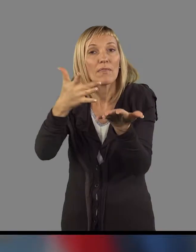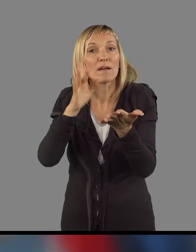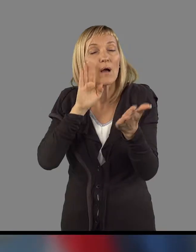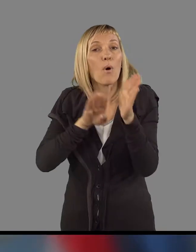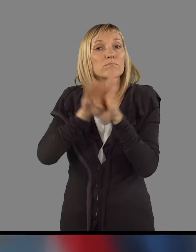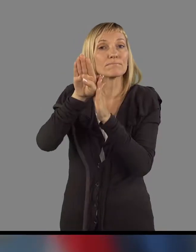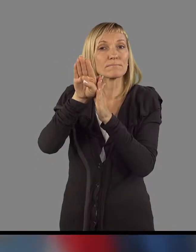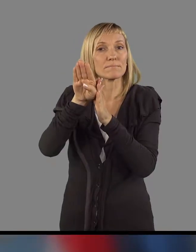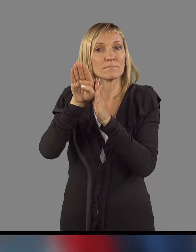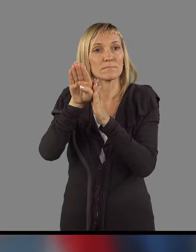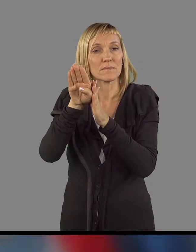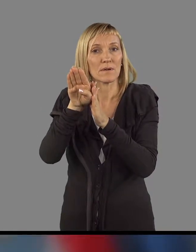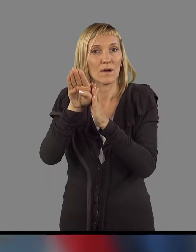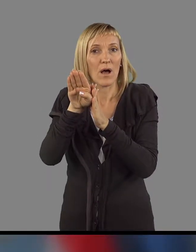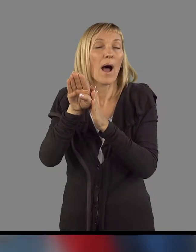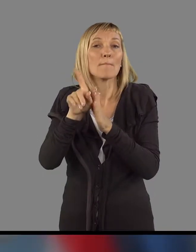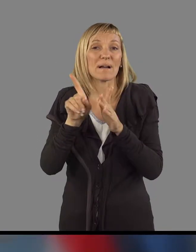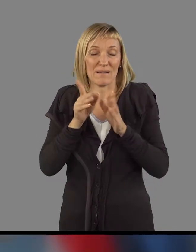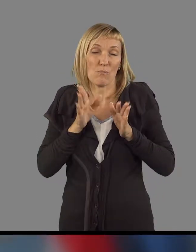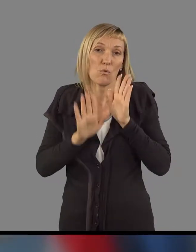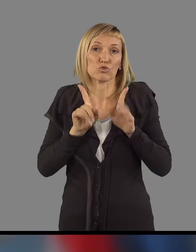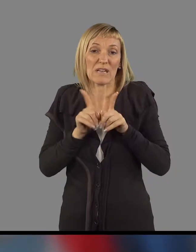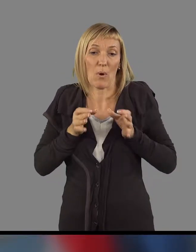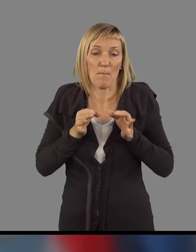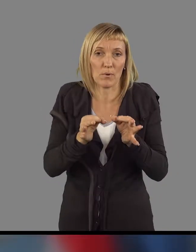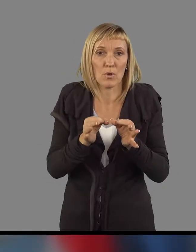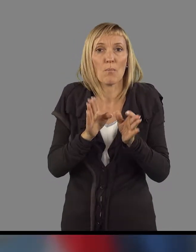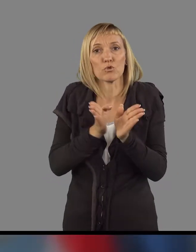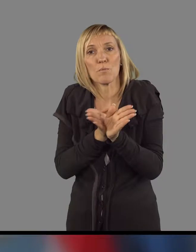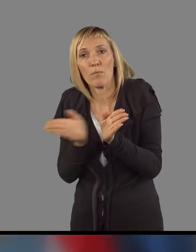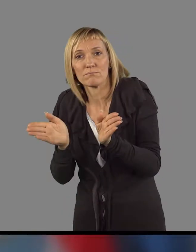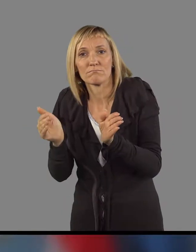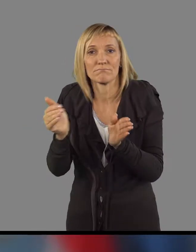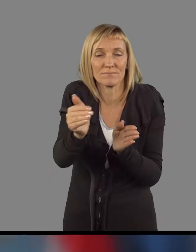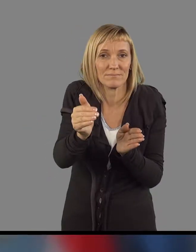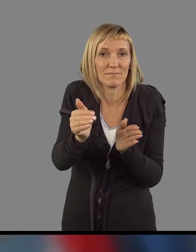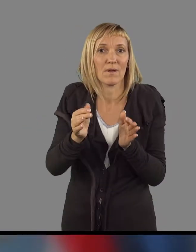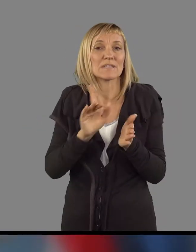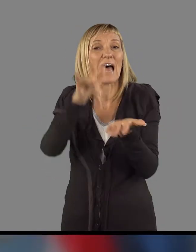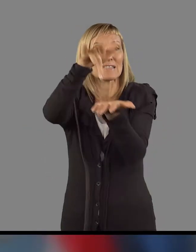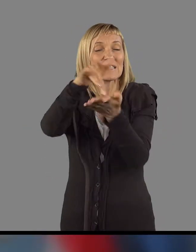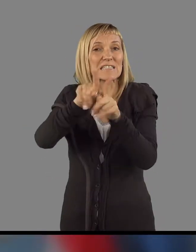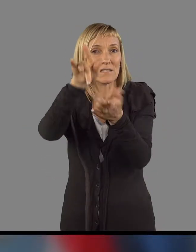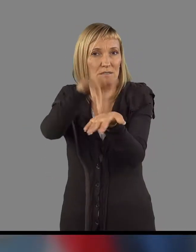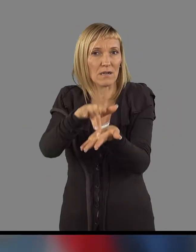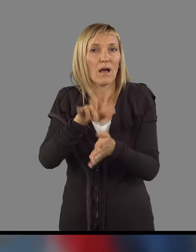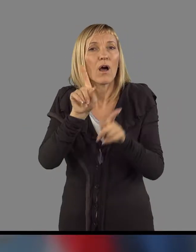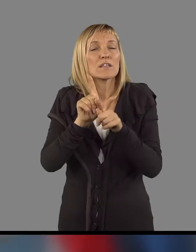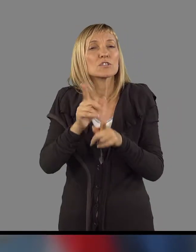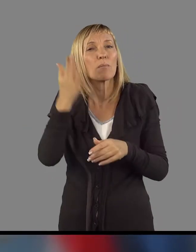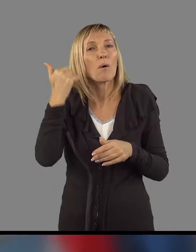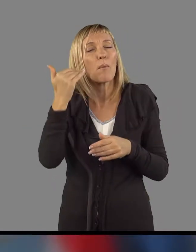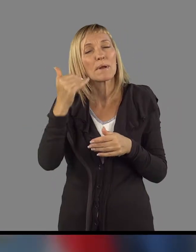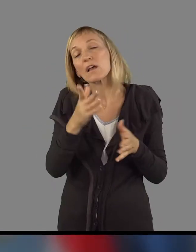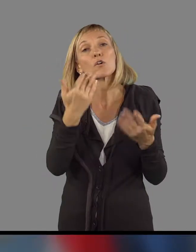dosežemo, pa mogoče do istega cilja pojremo drugi poti. Jaz bom tu vzel analogijo, ki je bil, ki je podobna tisti, ki smo imeli